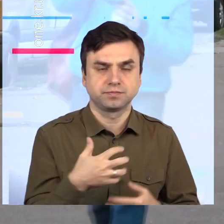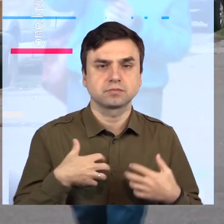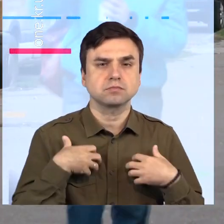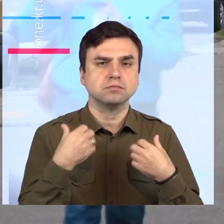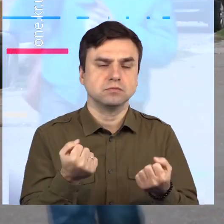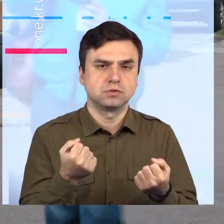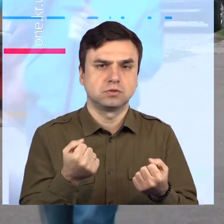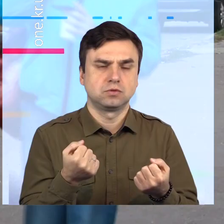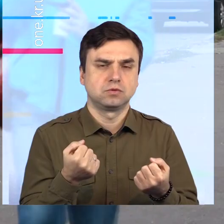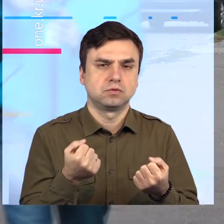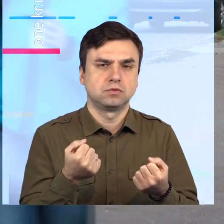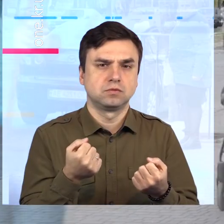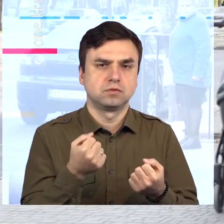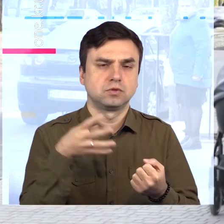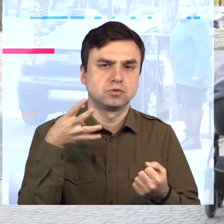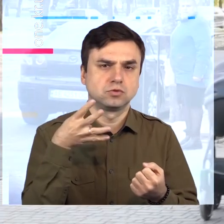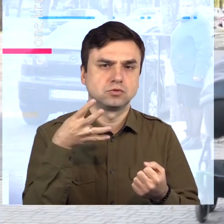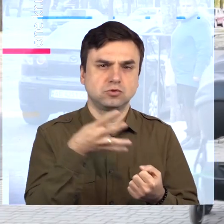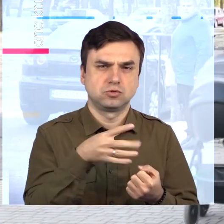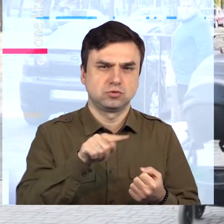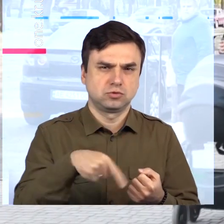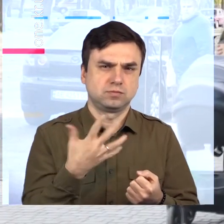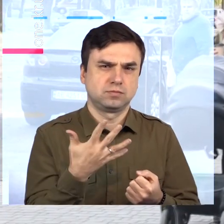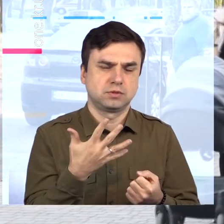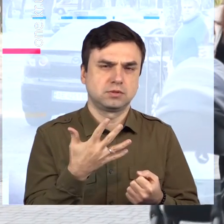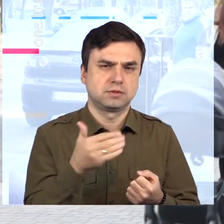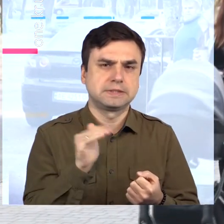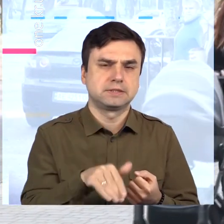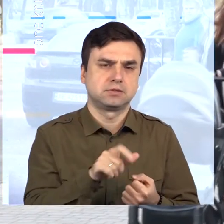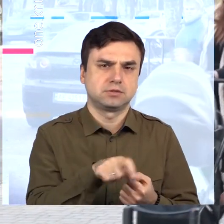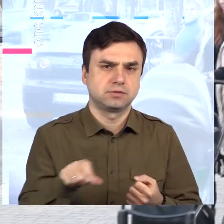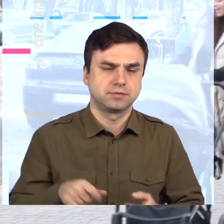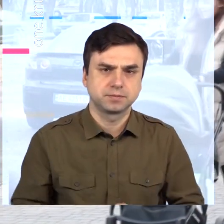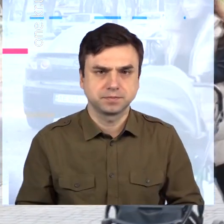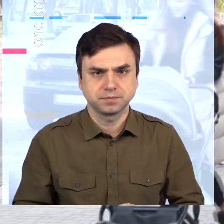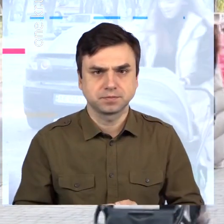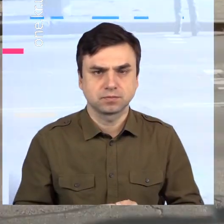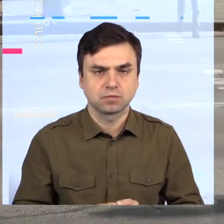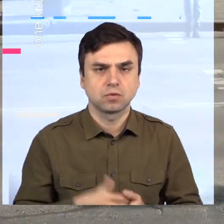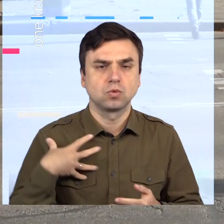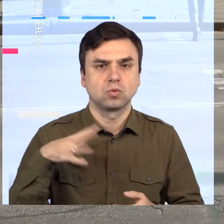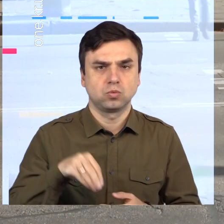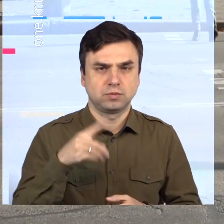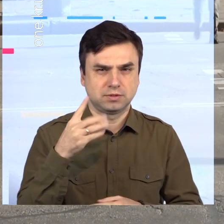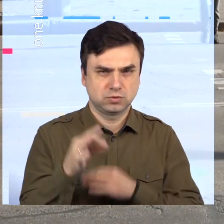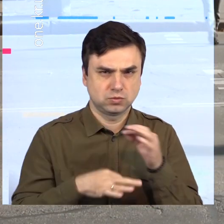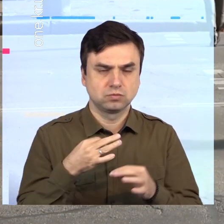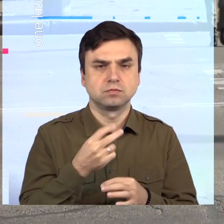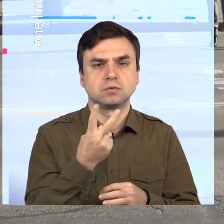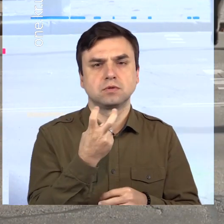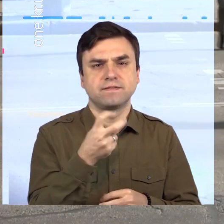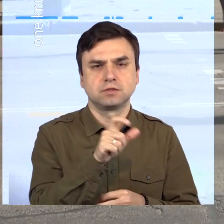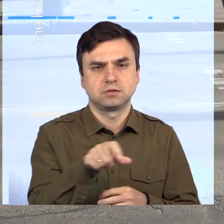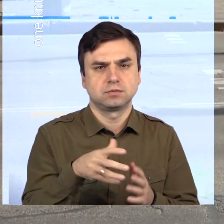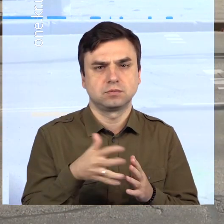при цьому повністю одужали більше 4,5 тисяч пацієнтів, а померли від недуги за добу більше 200 людей.